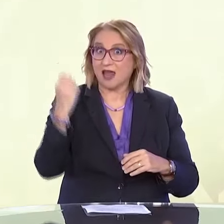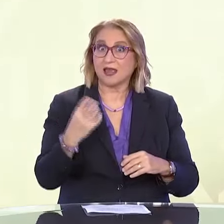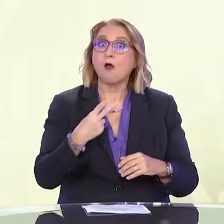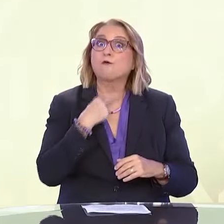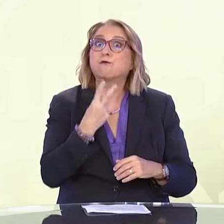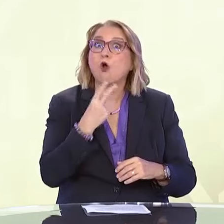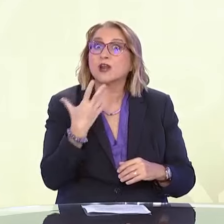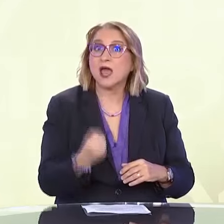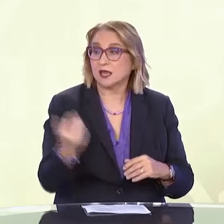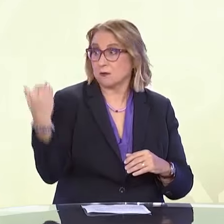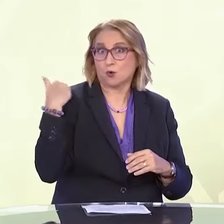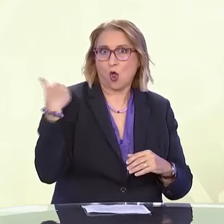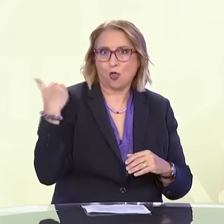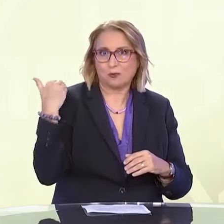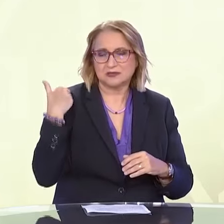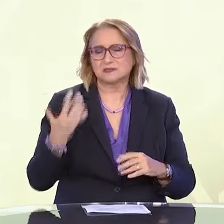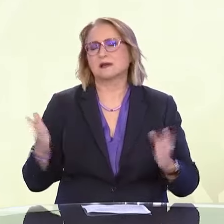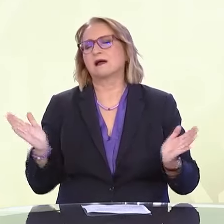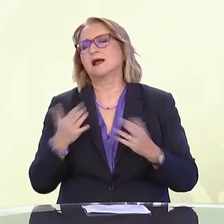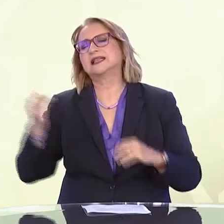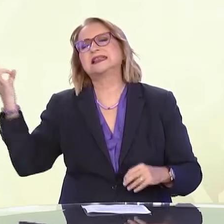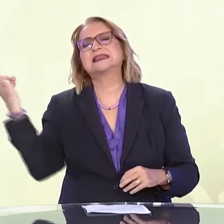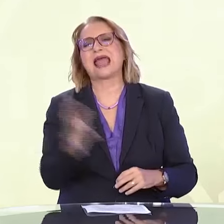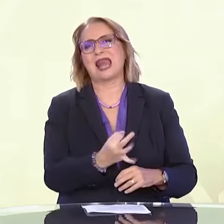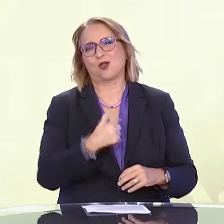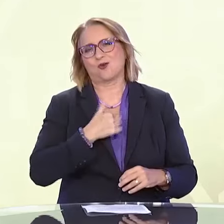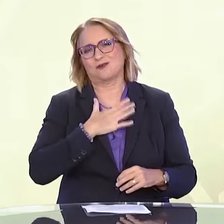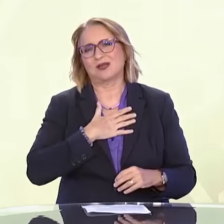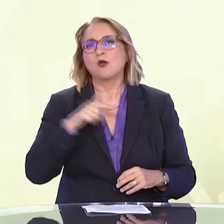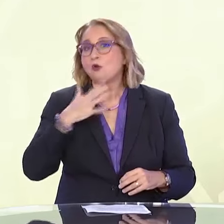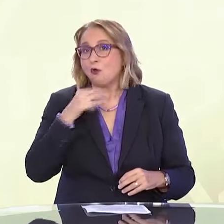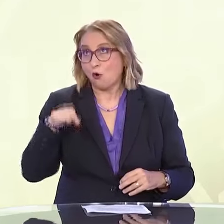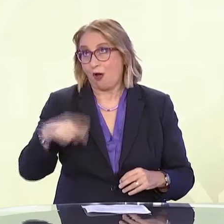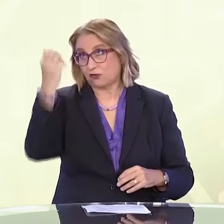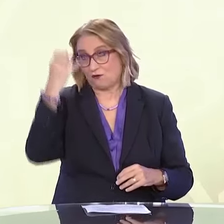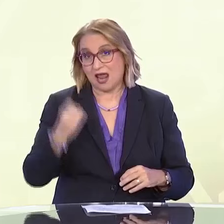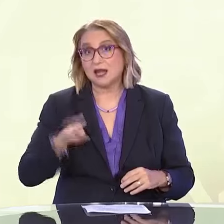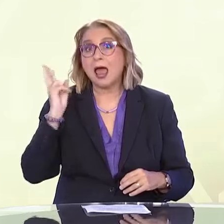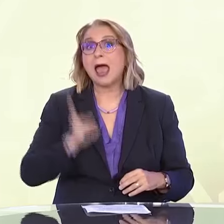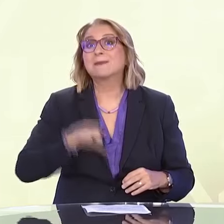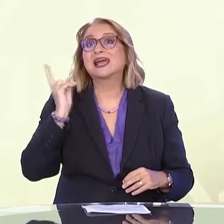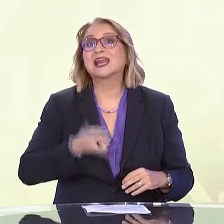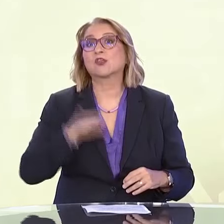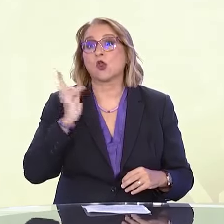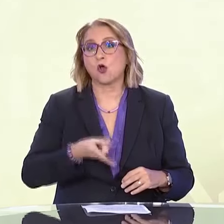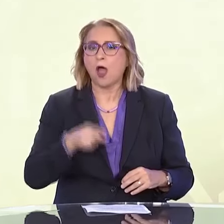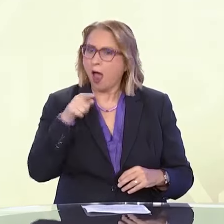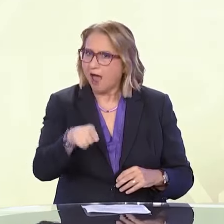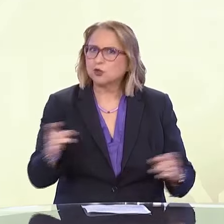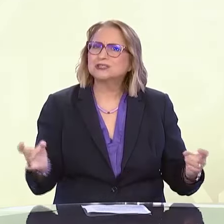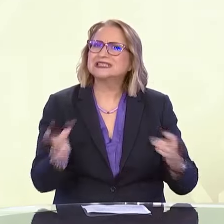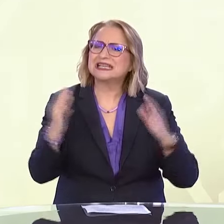μια ηχητική σήμανση. Θα το έκανε πολύ λιγότερο επικίνδυνο γιατί αυτό το φανάρι, όπως είπαμε, ήταν ύπες κυκλοφορίας,